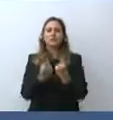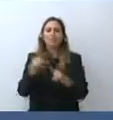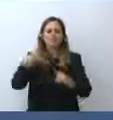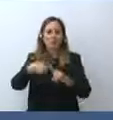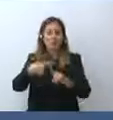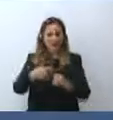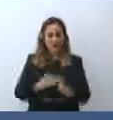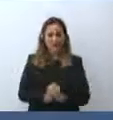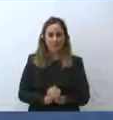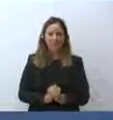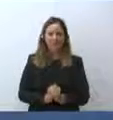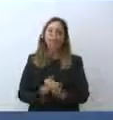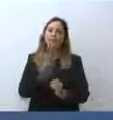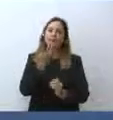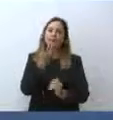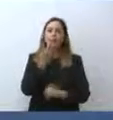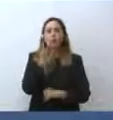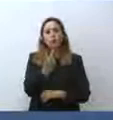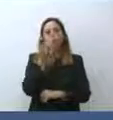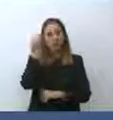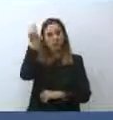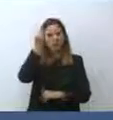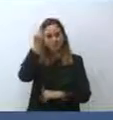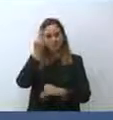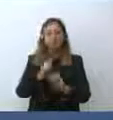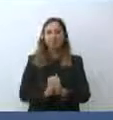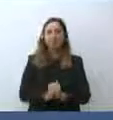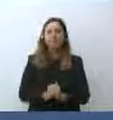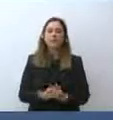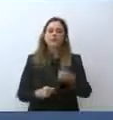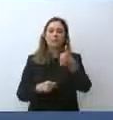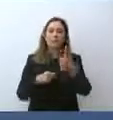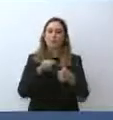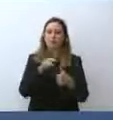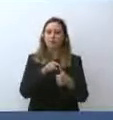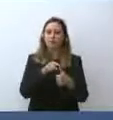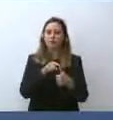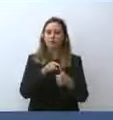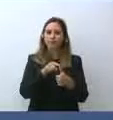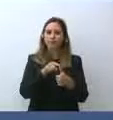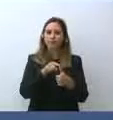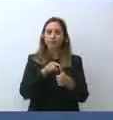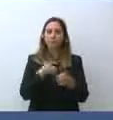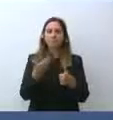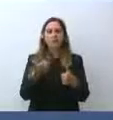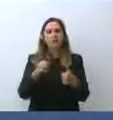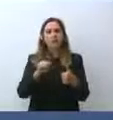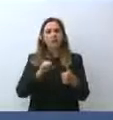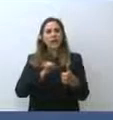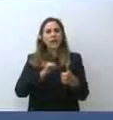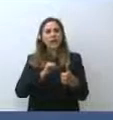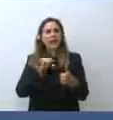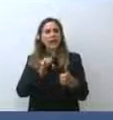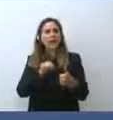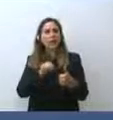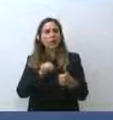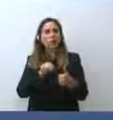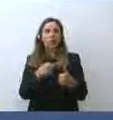fare due osservazioni però. La prima è che non credo valga la pena